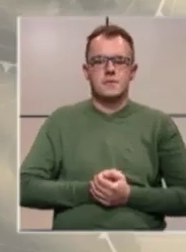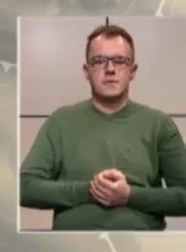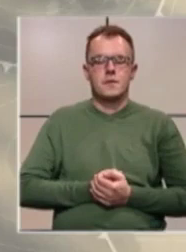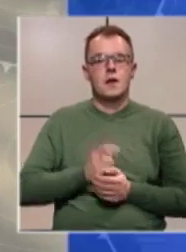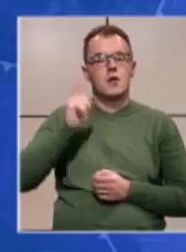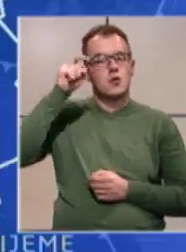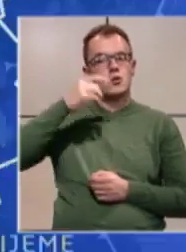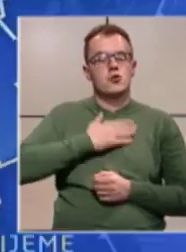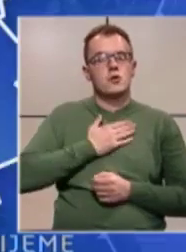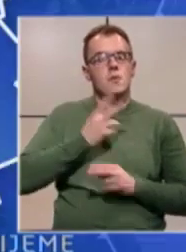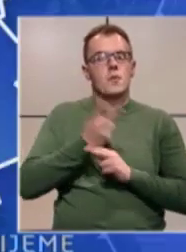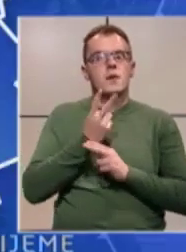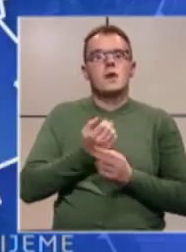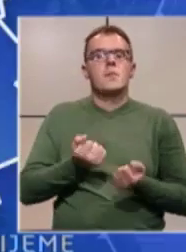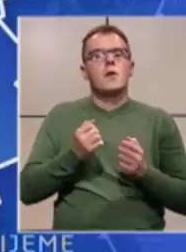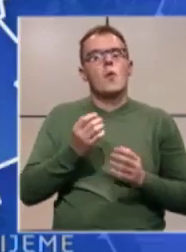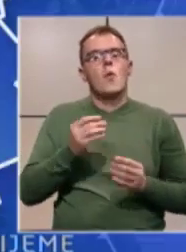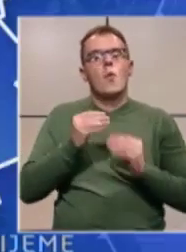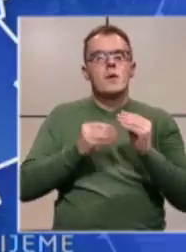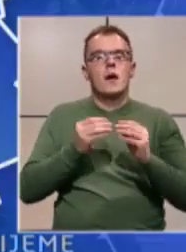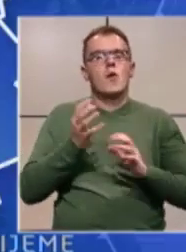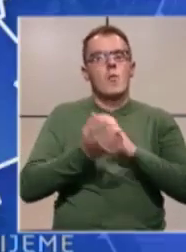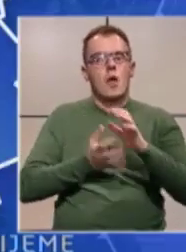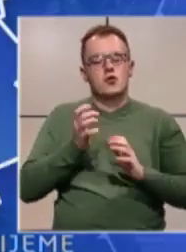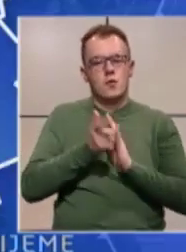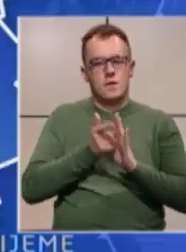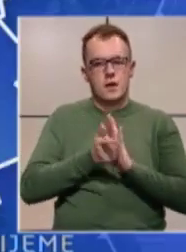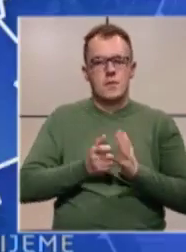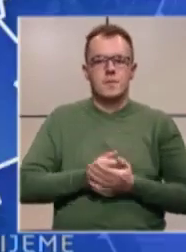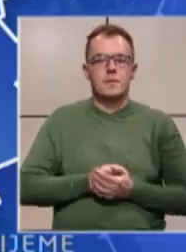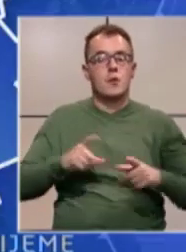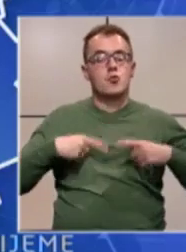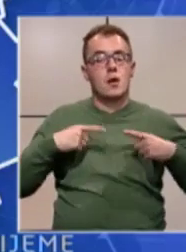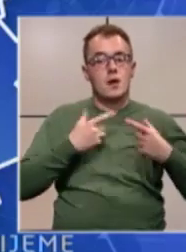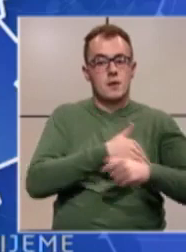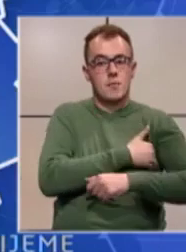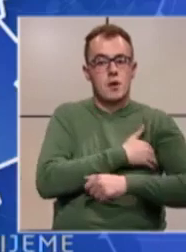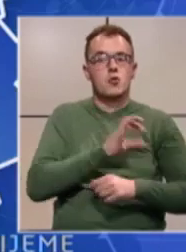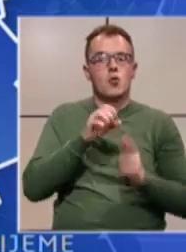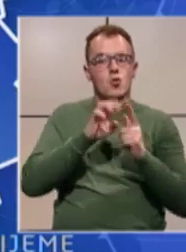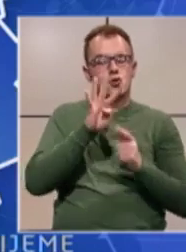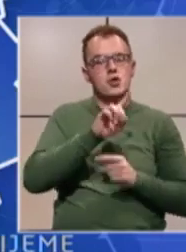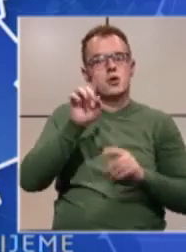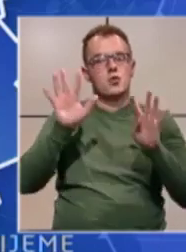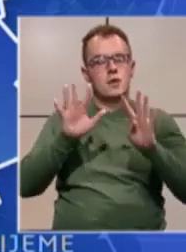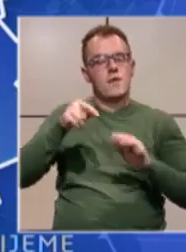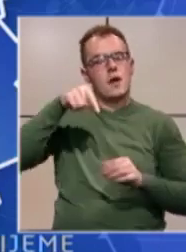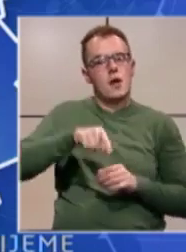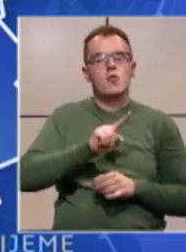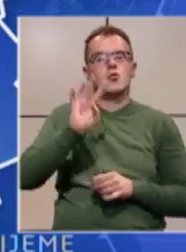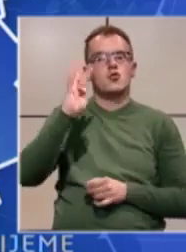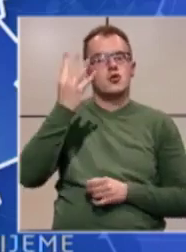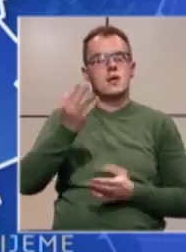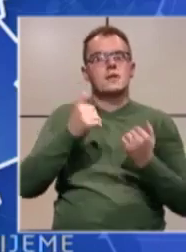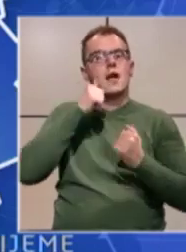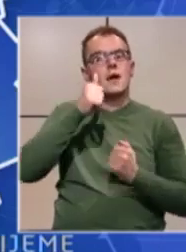Sutra će u našoj zemlji preovladavati umjereno do preteže to oblačno vrijeme. Jutarnja temperatura od 4 do 9, na jugu do 14,